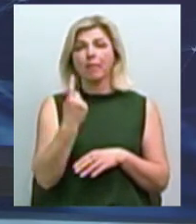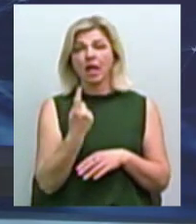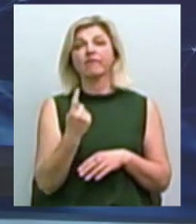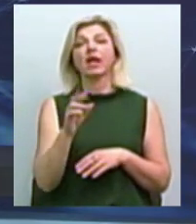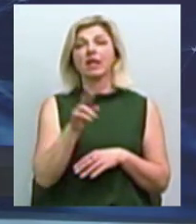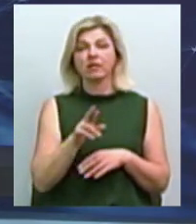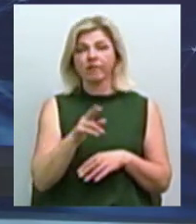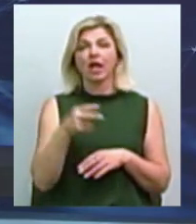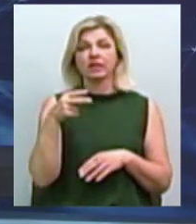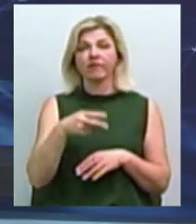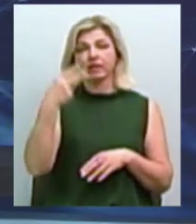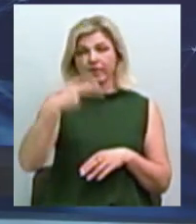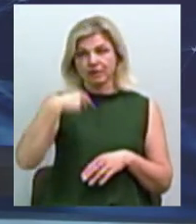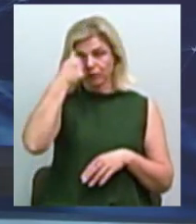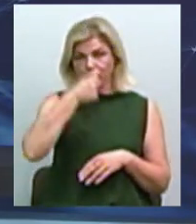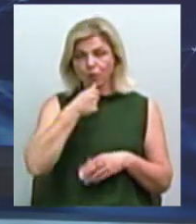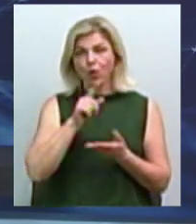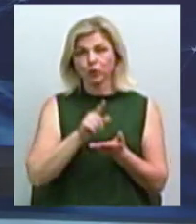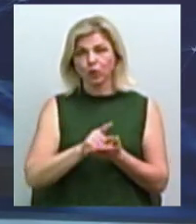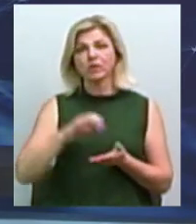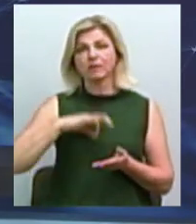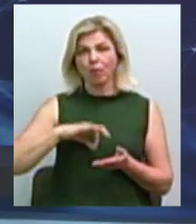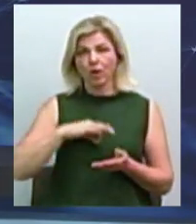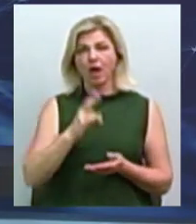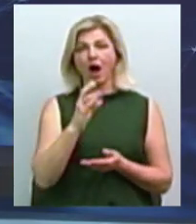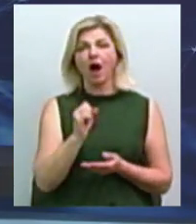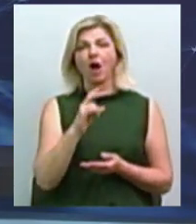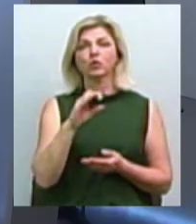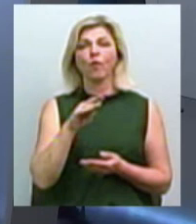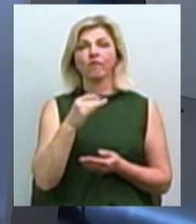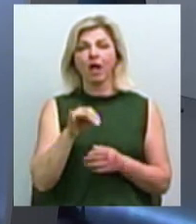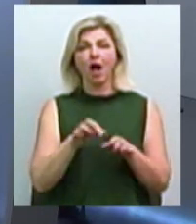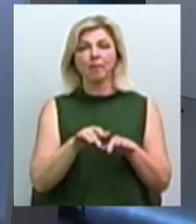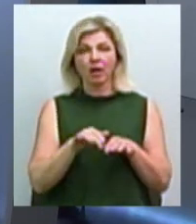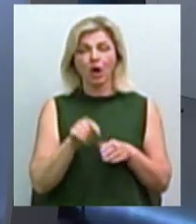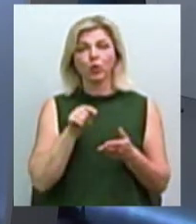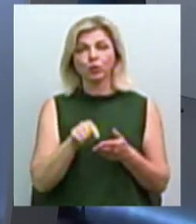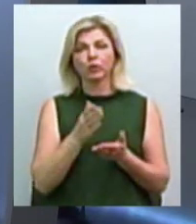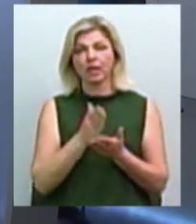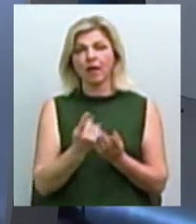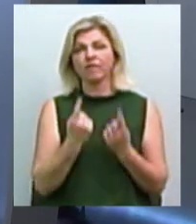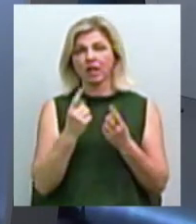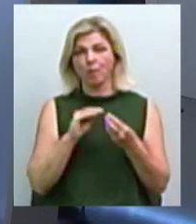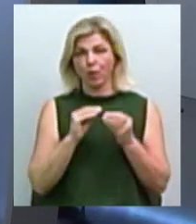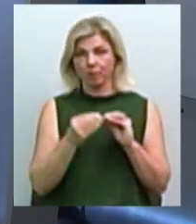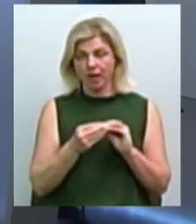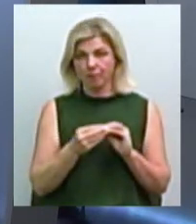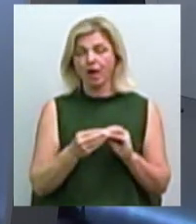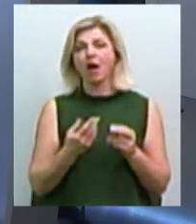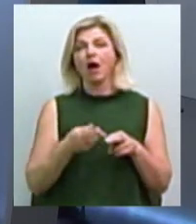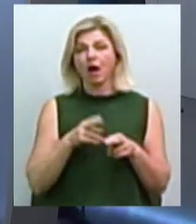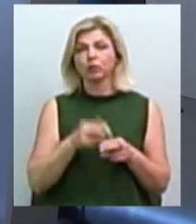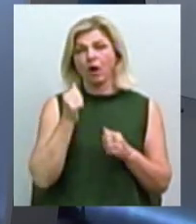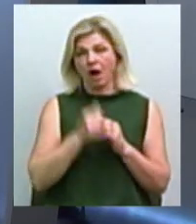року застосовувати ці контрольні касові апарати. І тут є велика проблема. І це проблема, з якою ми стикаємося